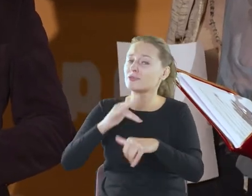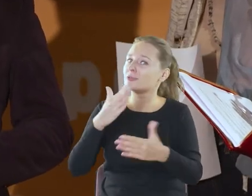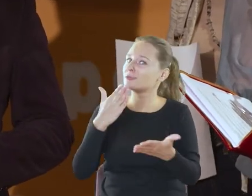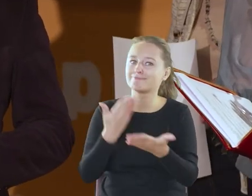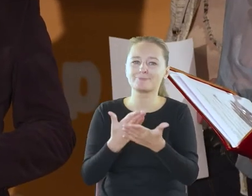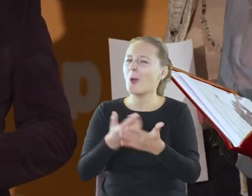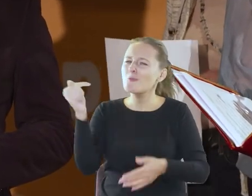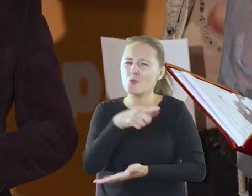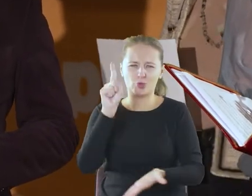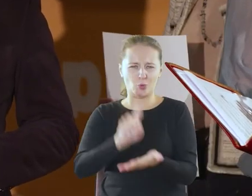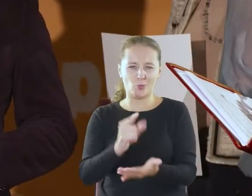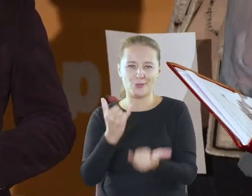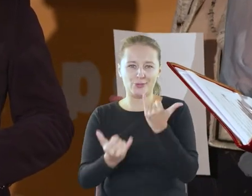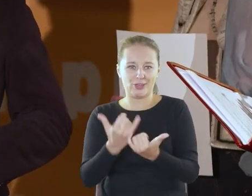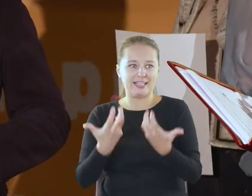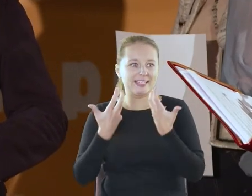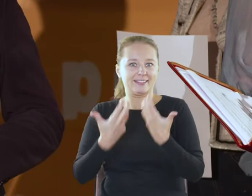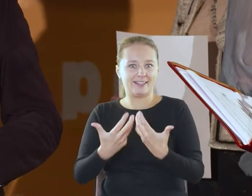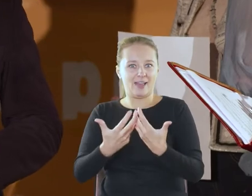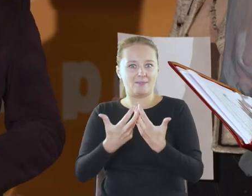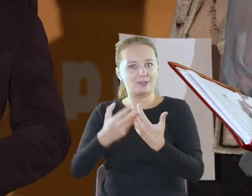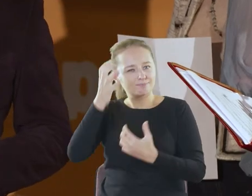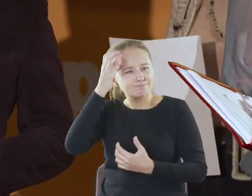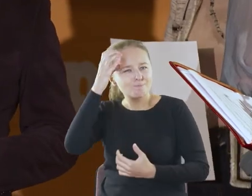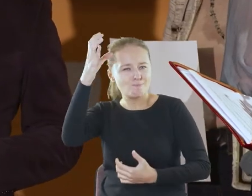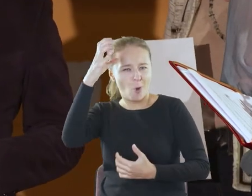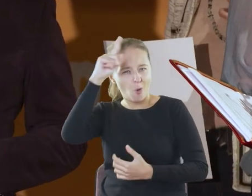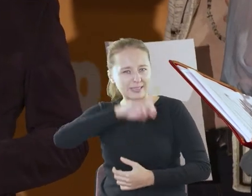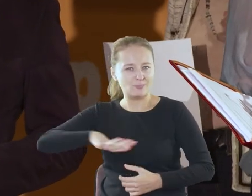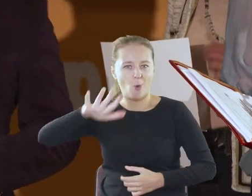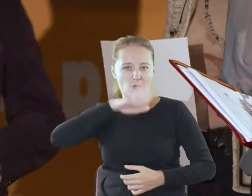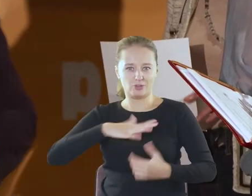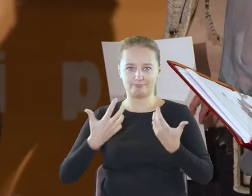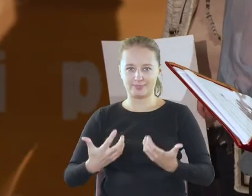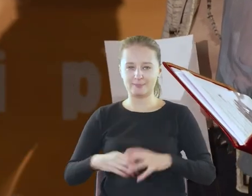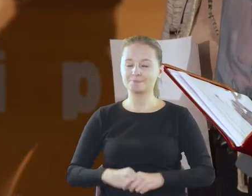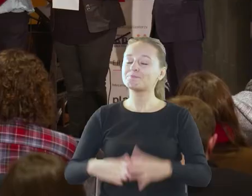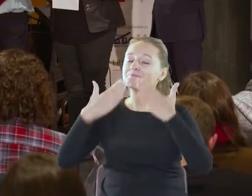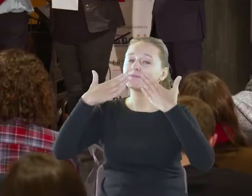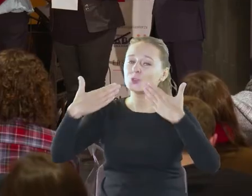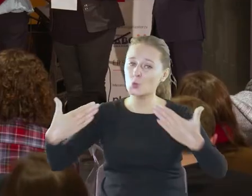się powieść, jeżeli chcemy być cywilizowanym społeczeństwem. Dziękuję.